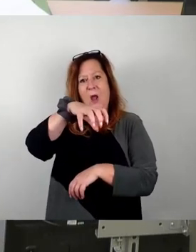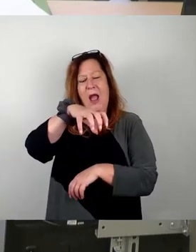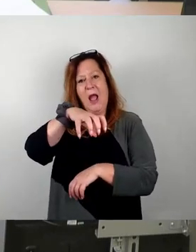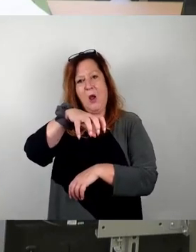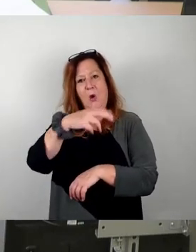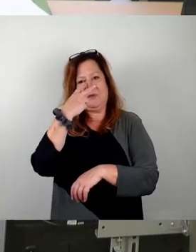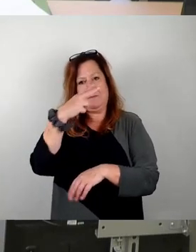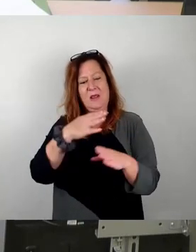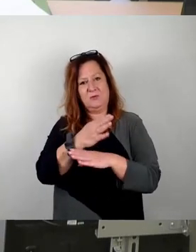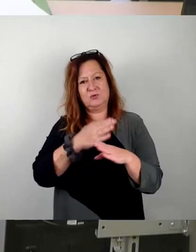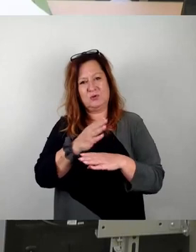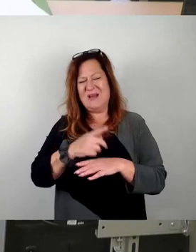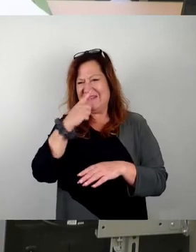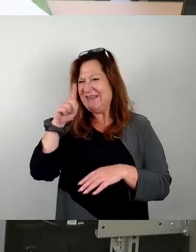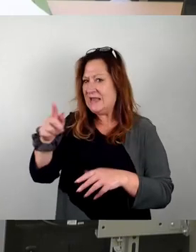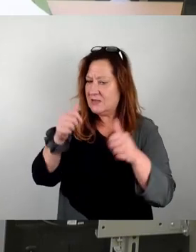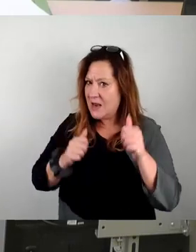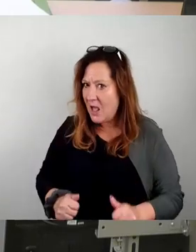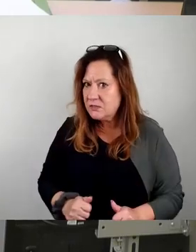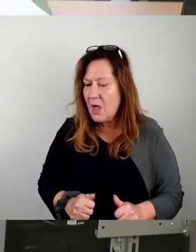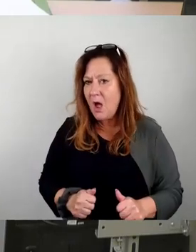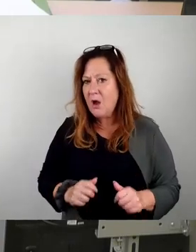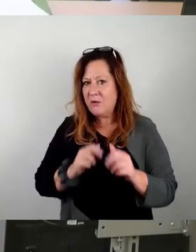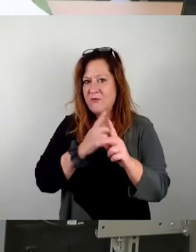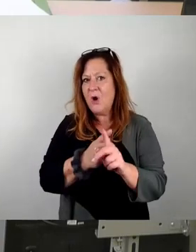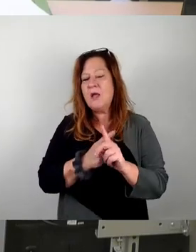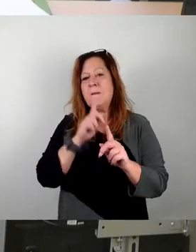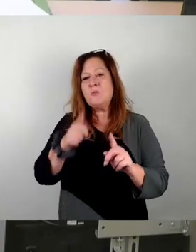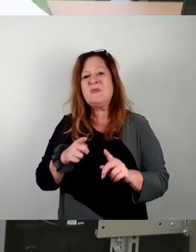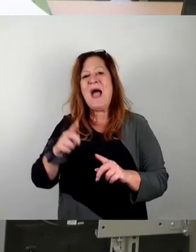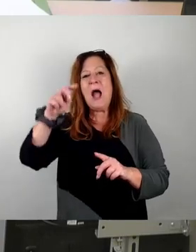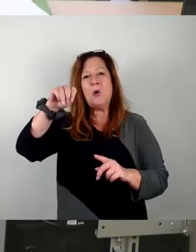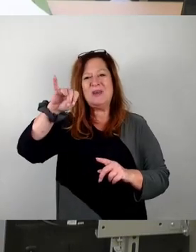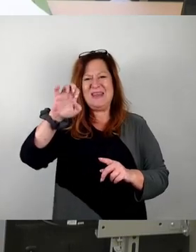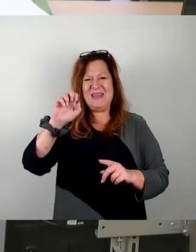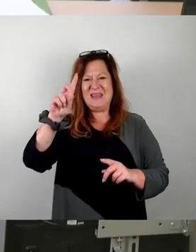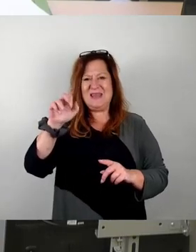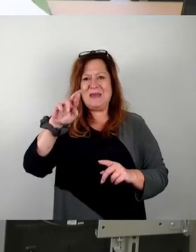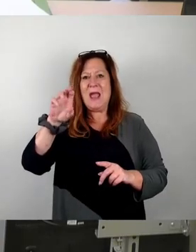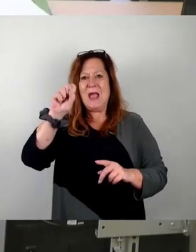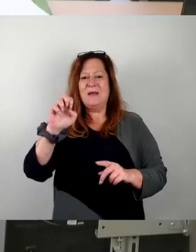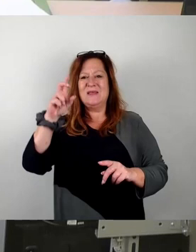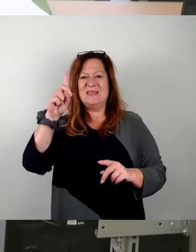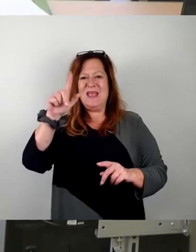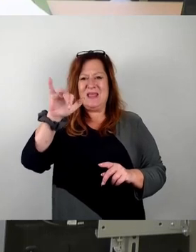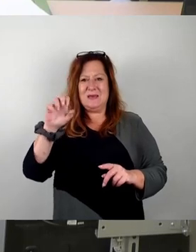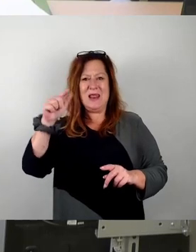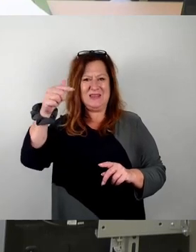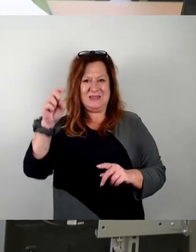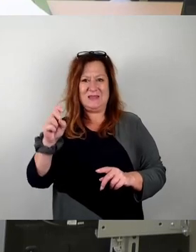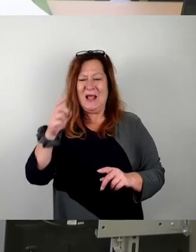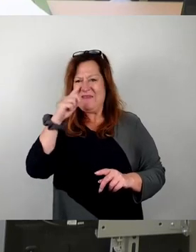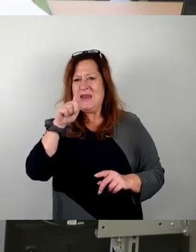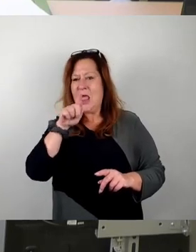dem Antrag folgen würde, genauso auch das Gebiet in Dobritz und Niedersedlitz rausnehmen, weil, ich gucke zu Herrn Genschmer, wenn Herr Genschmer mit seinem Lugturm